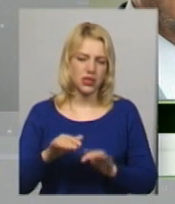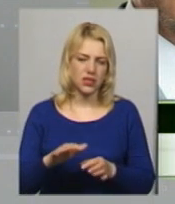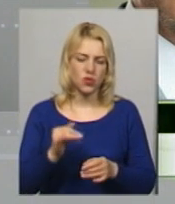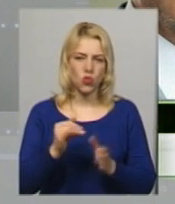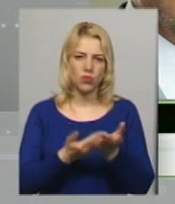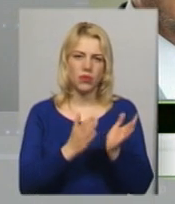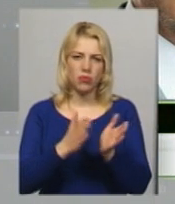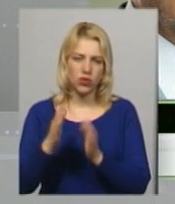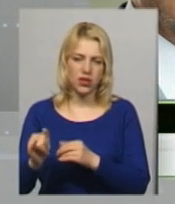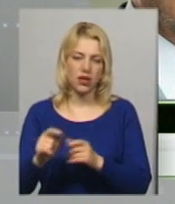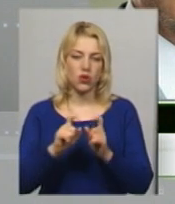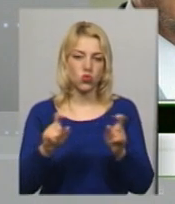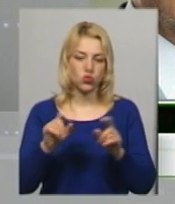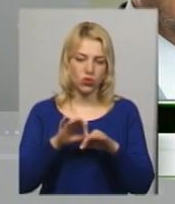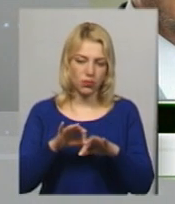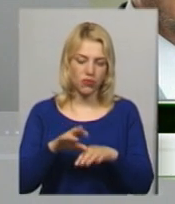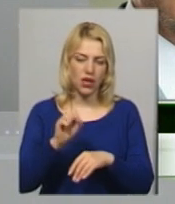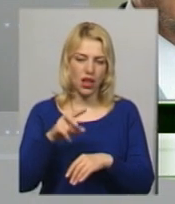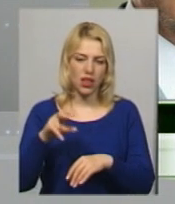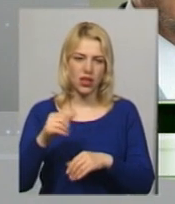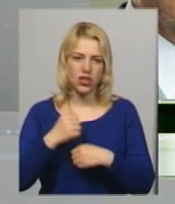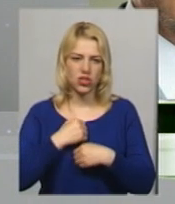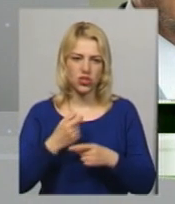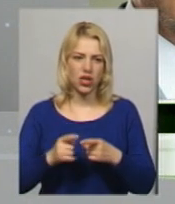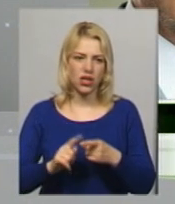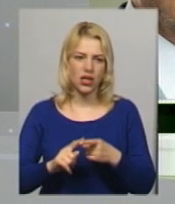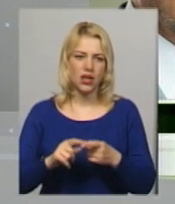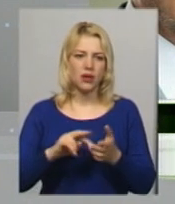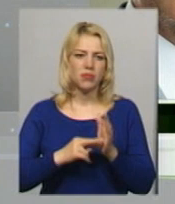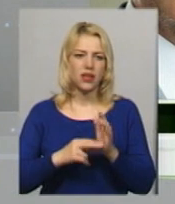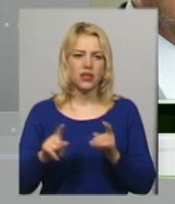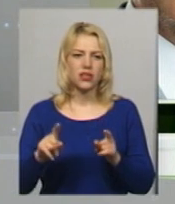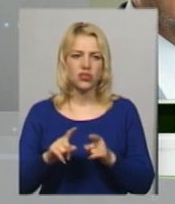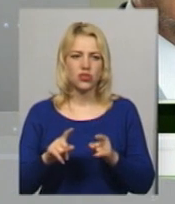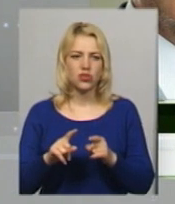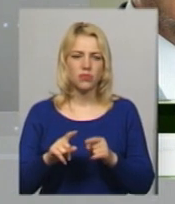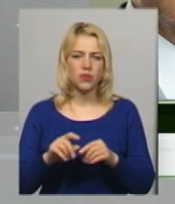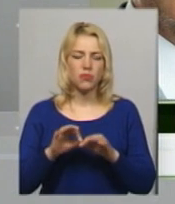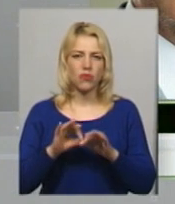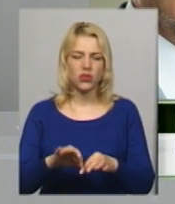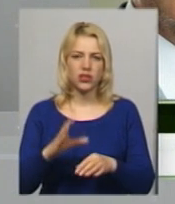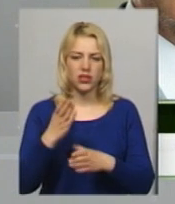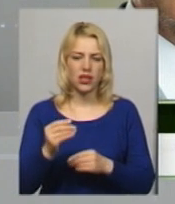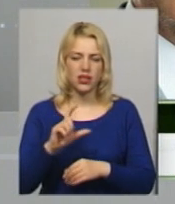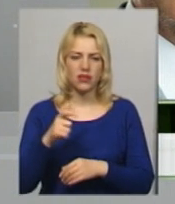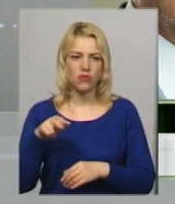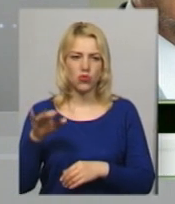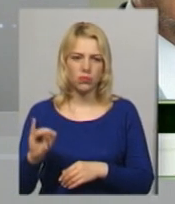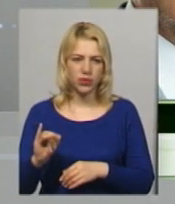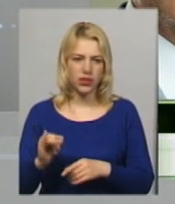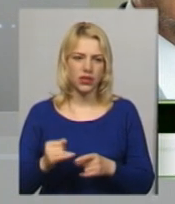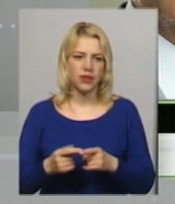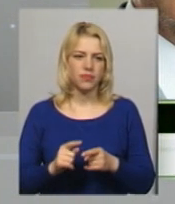і в школах проведемо. Але, на жаль, коли ми спілкували з усіма містами України, проводиться День Європи, і теж є